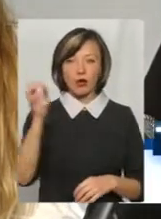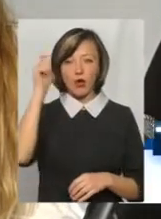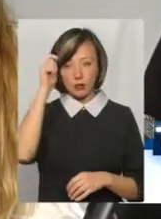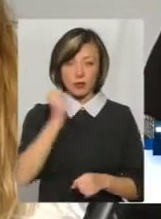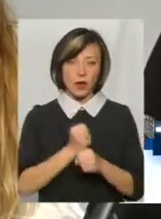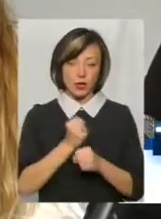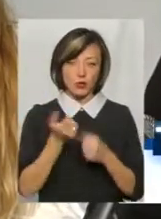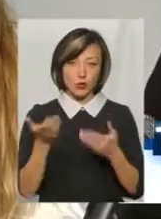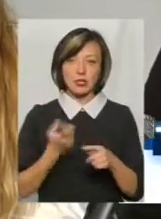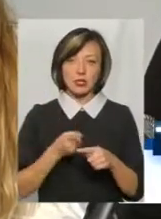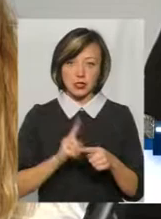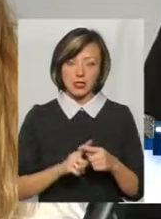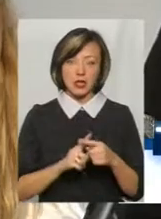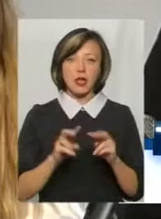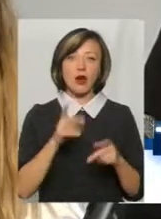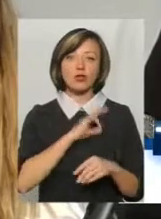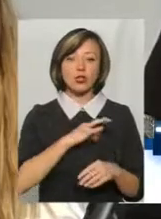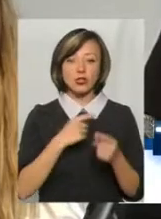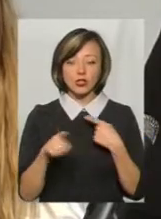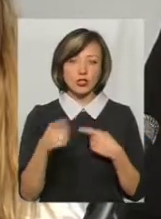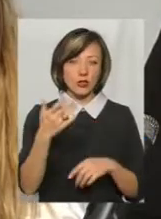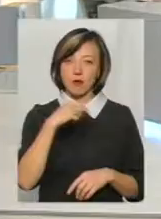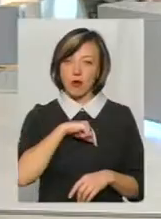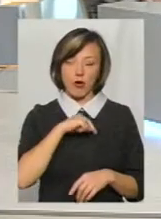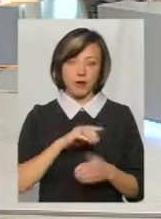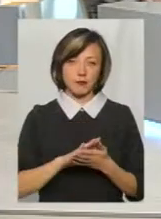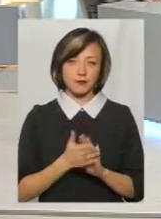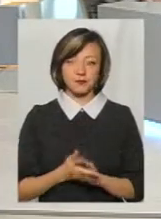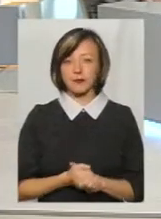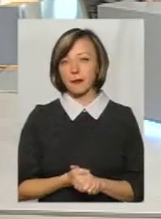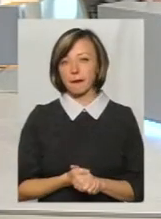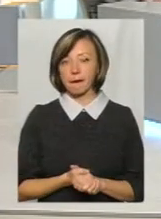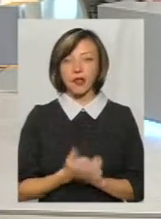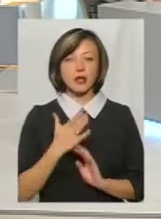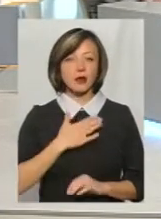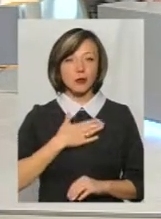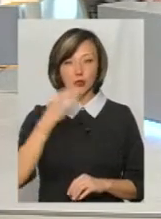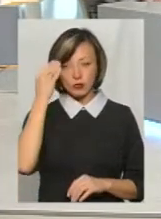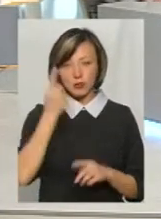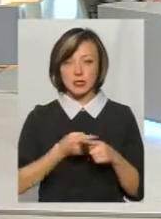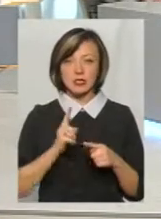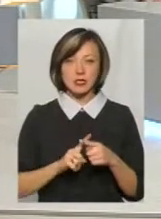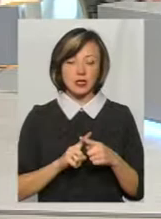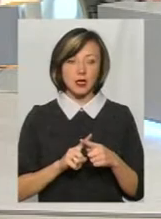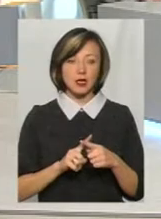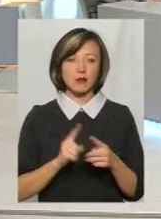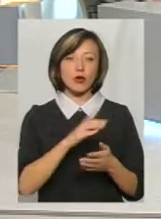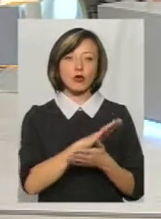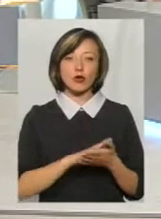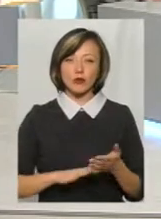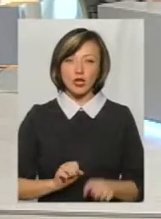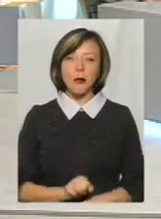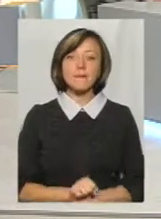А це, як користуються інші, це вже їхній моральний вибір. На мою думку, це, в своєму роді, продовження